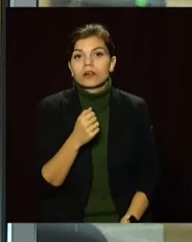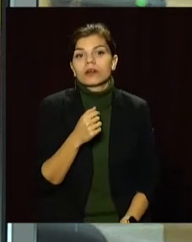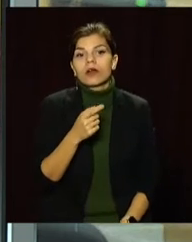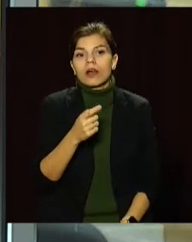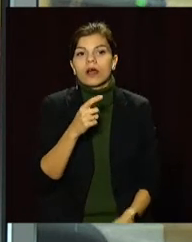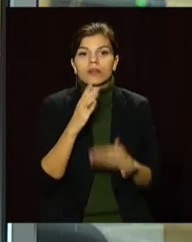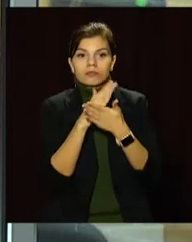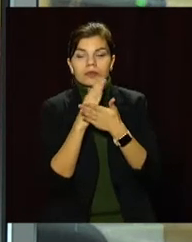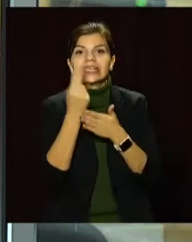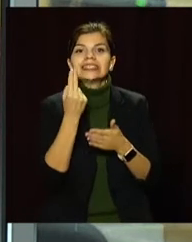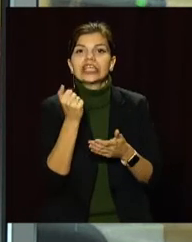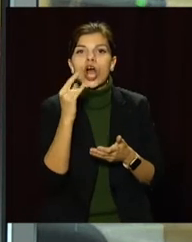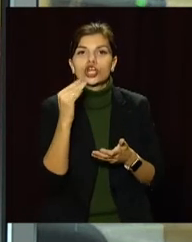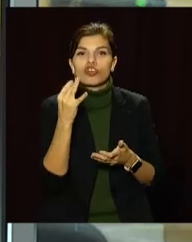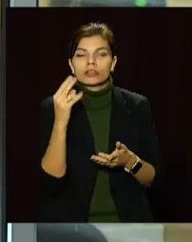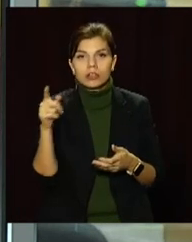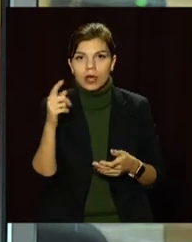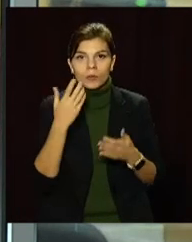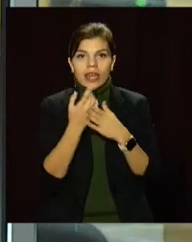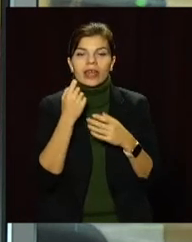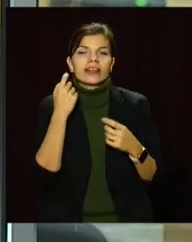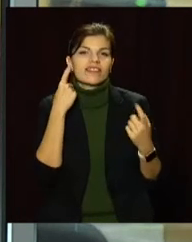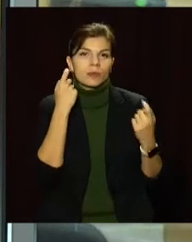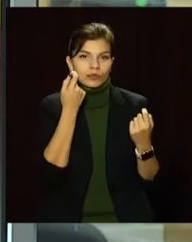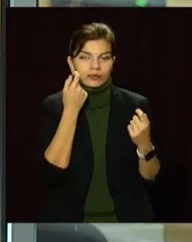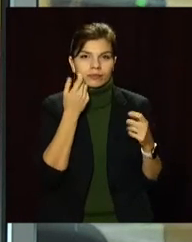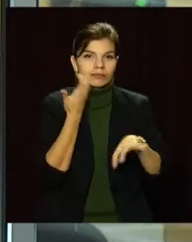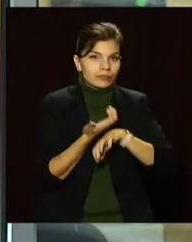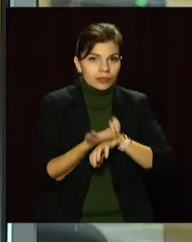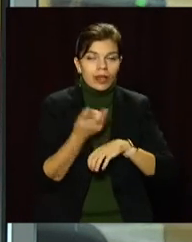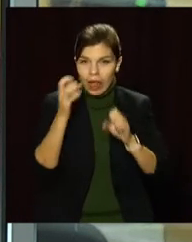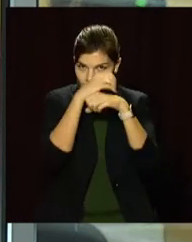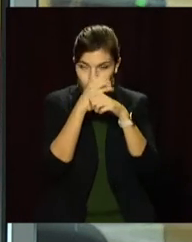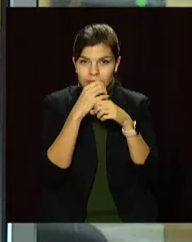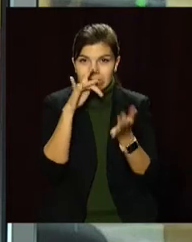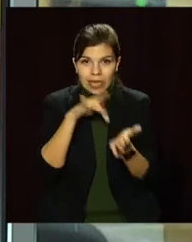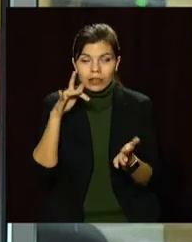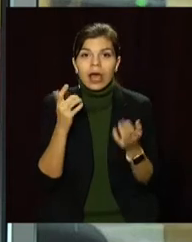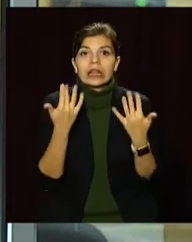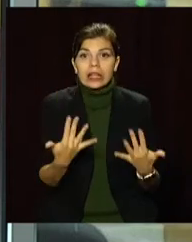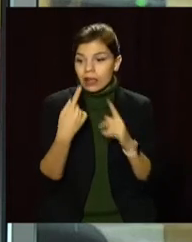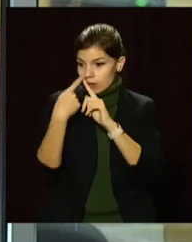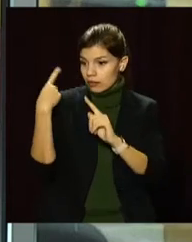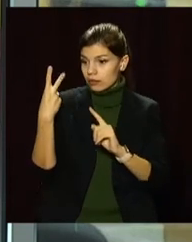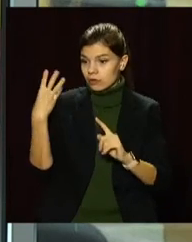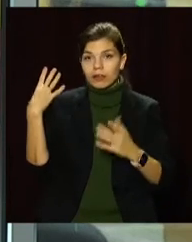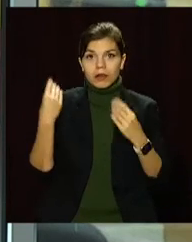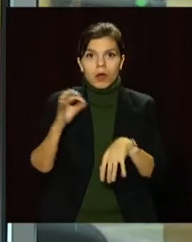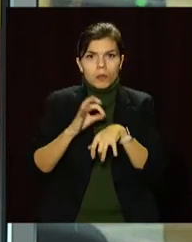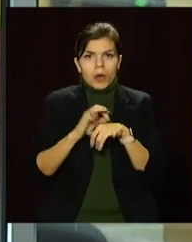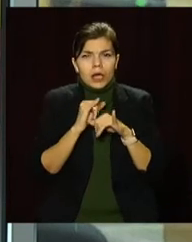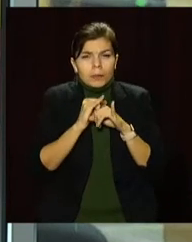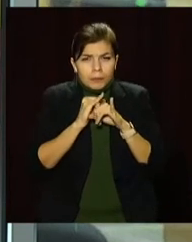позиції у Церичанського району. Там, за словами фахівців обласного лабораторного центру, кілька останніх днів суттєво росте